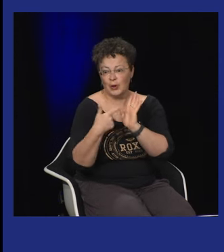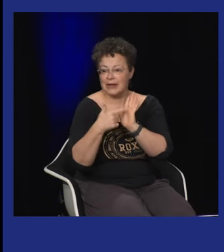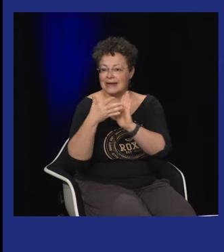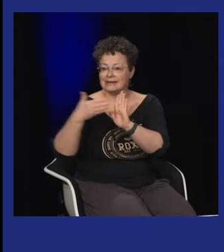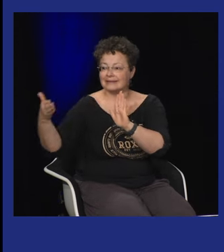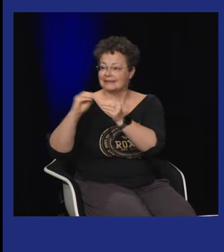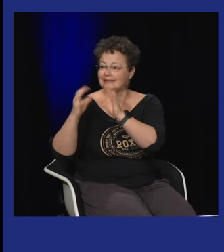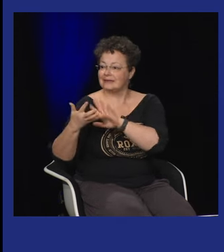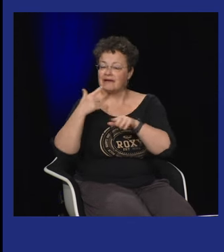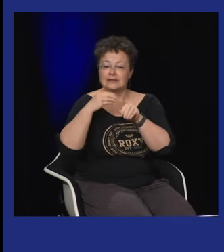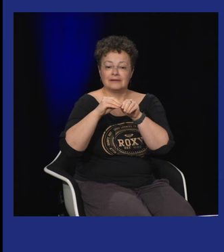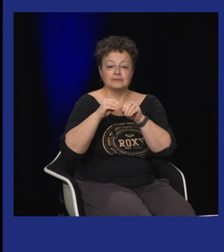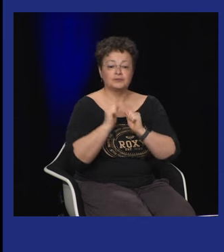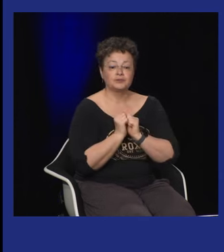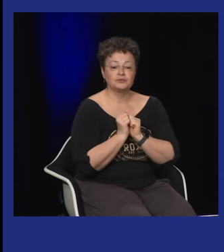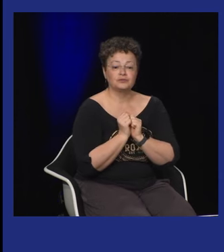donc